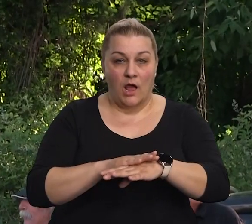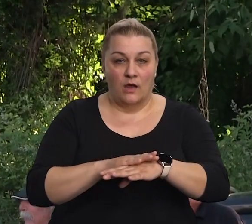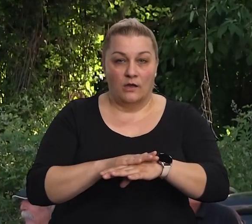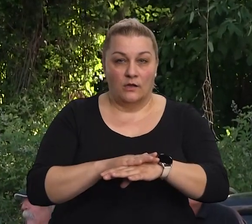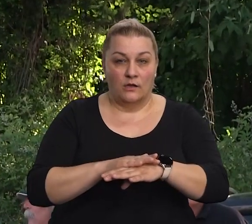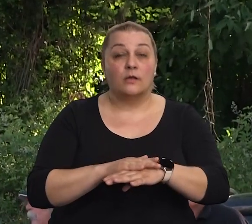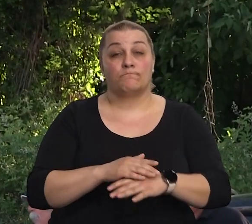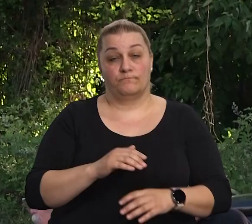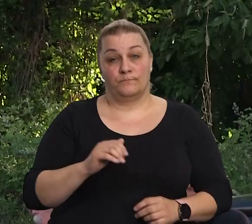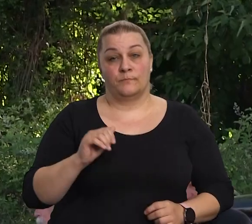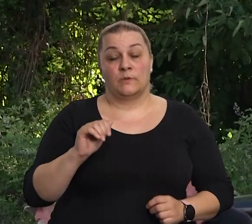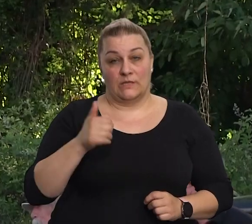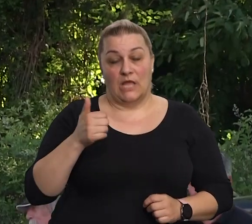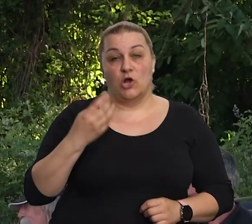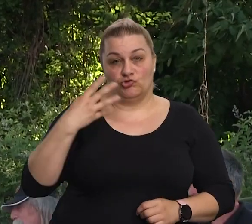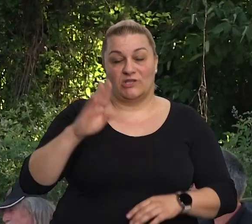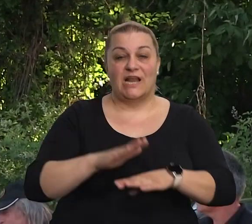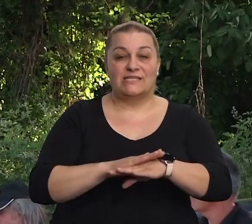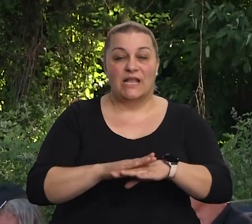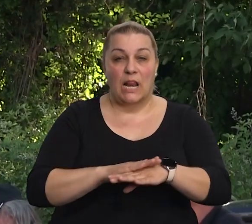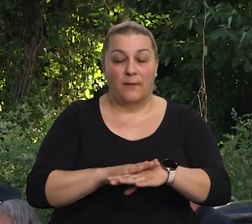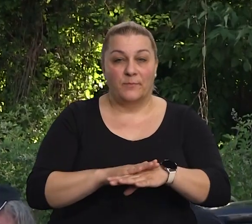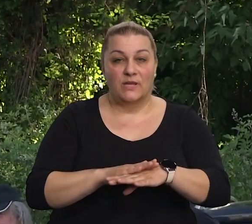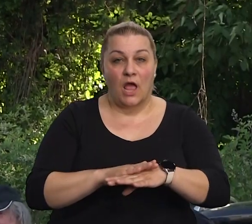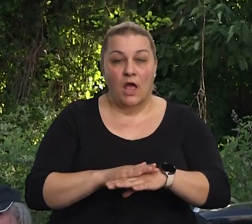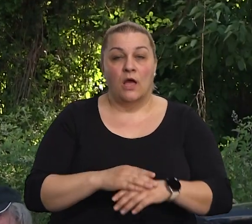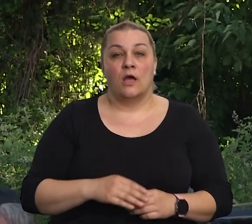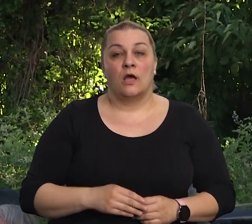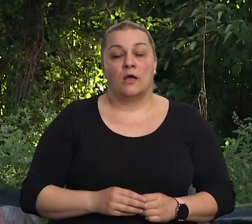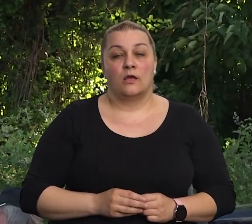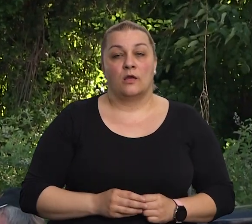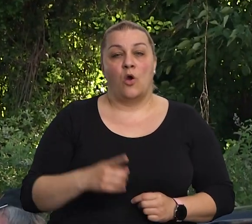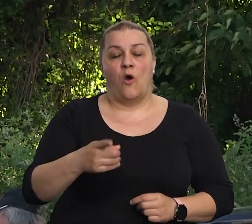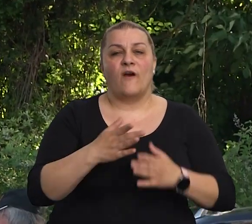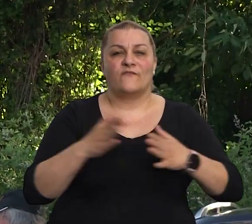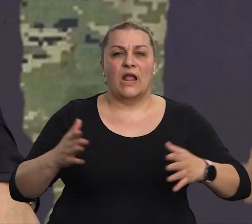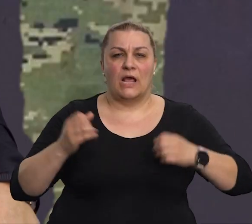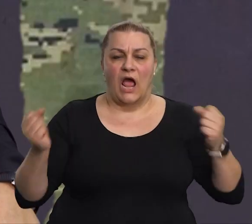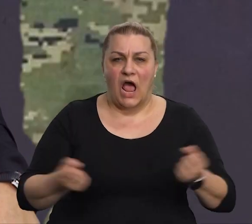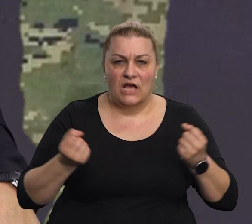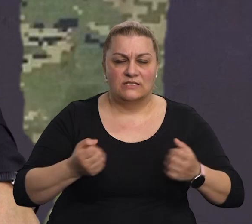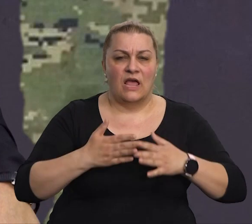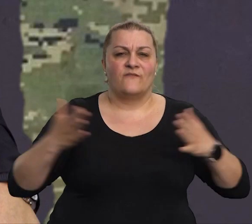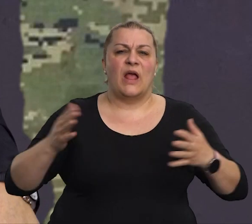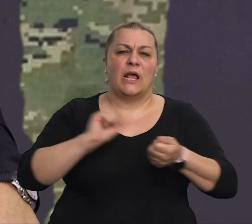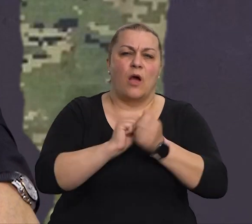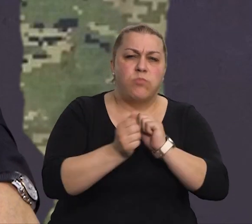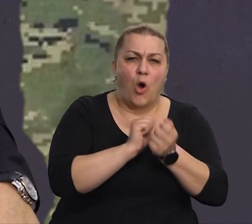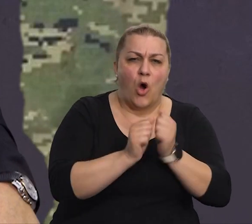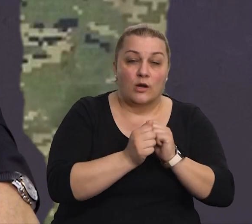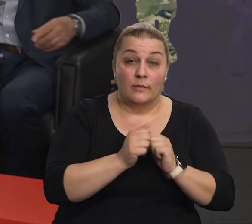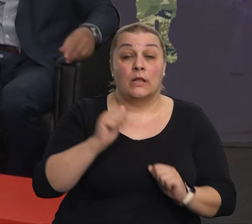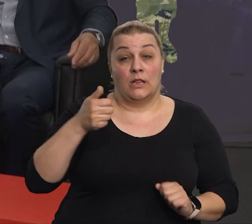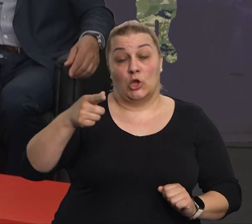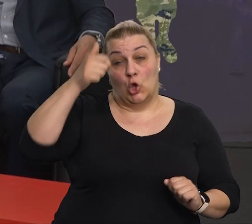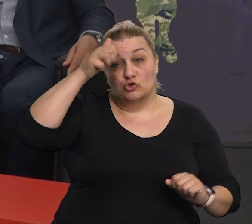14. lipnja, da, gore. Te velike akcije, velike borbe... Lipanske zore, akcija Lipanske zore.